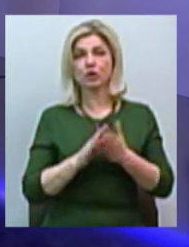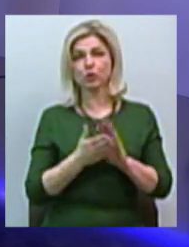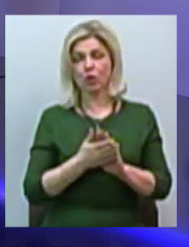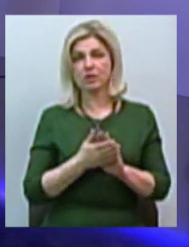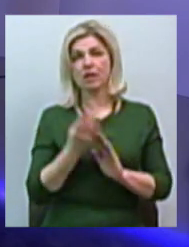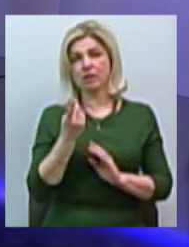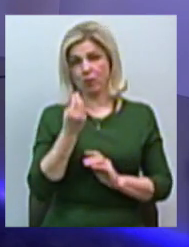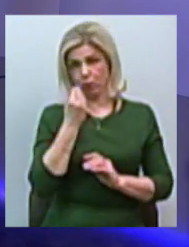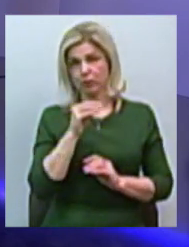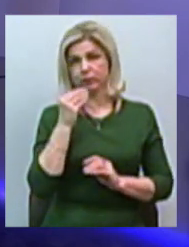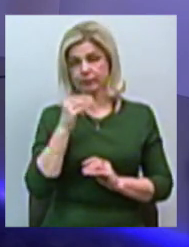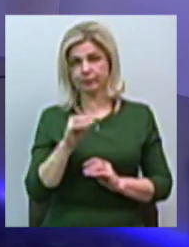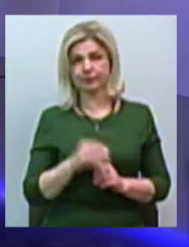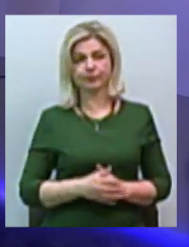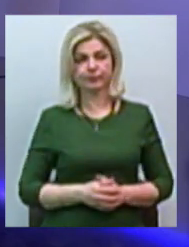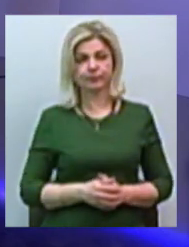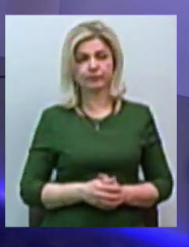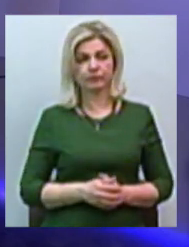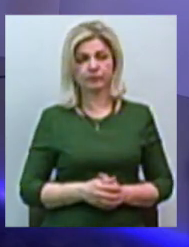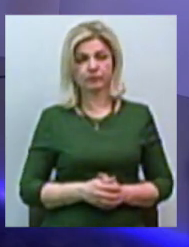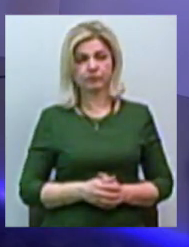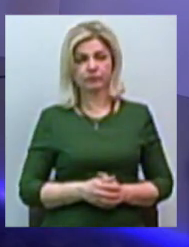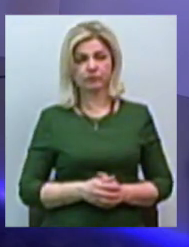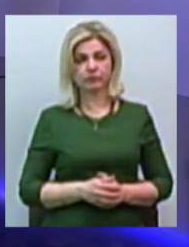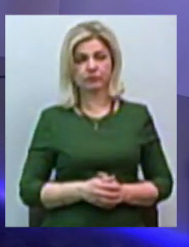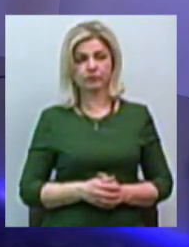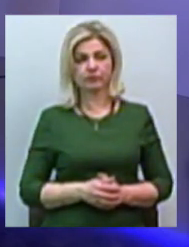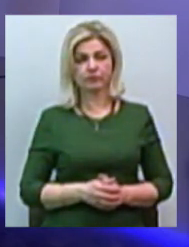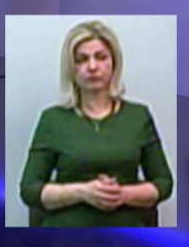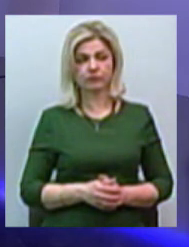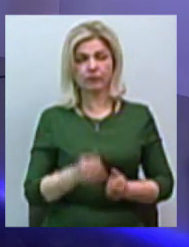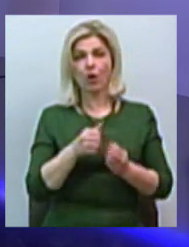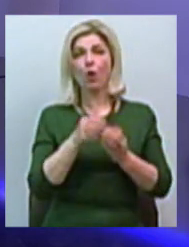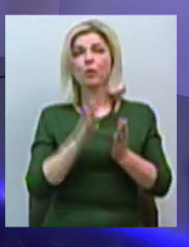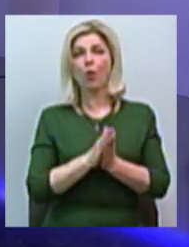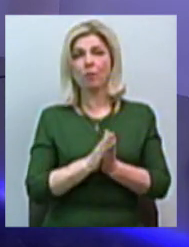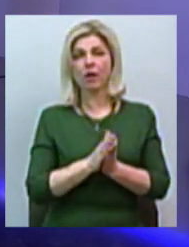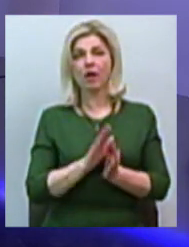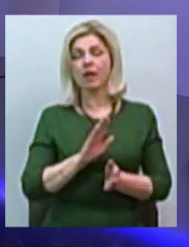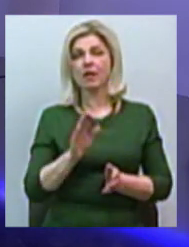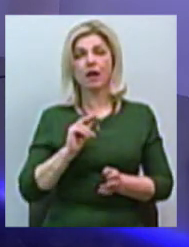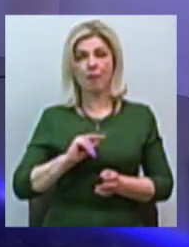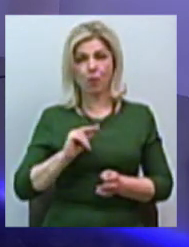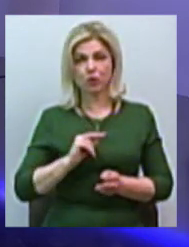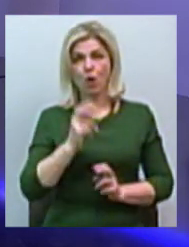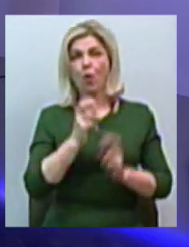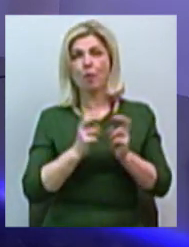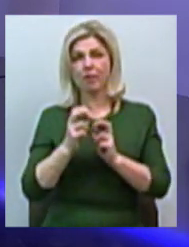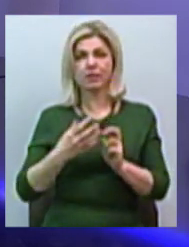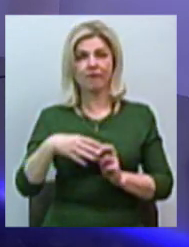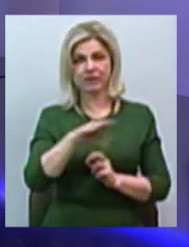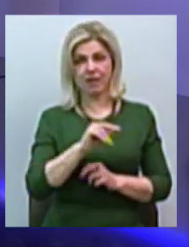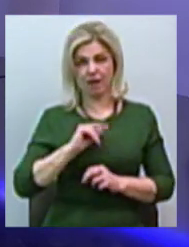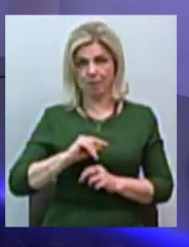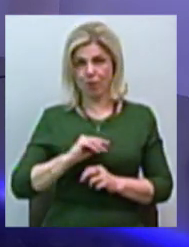вирівнялась, об'єму не працюють, комбінаты эти все працюють, вони не